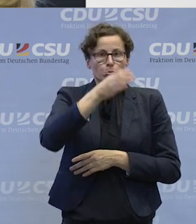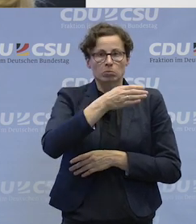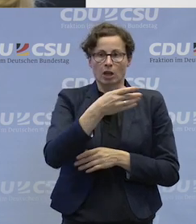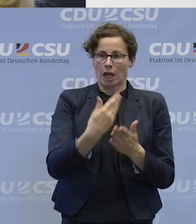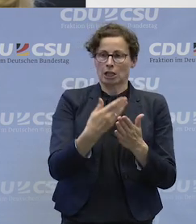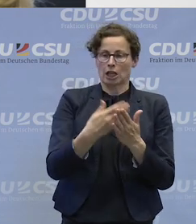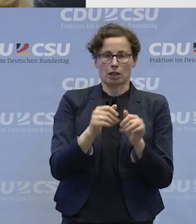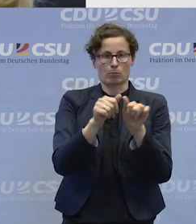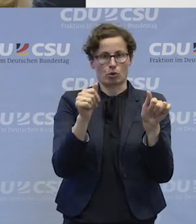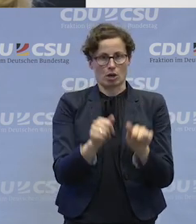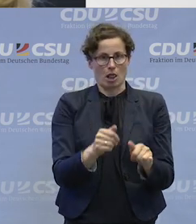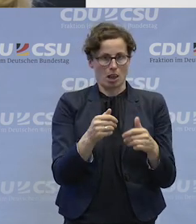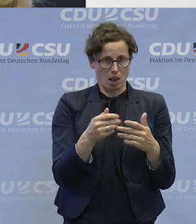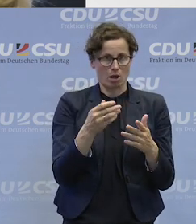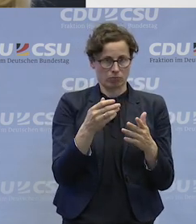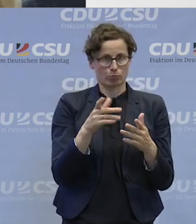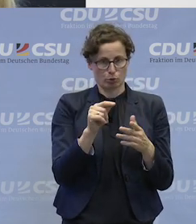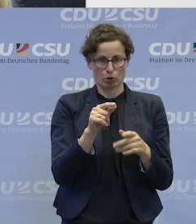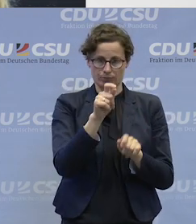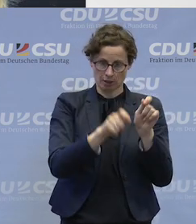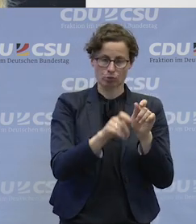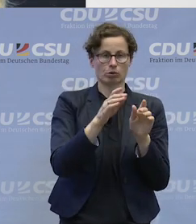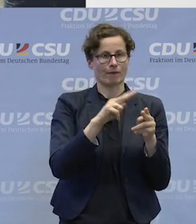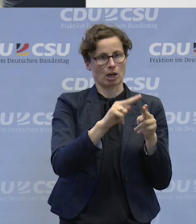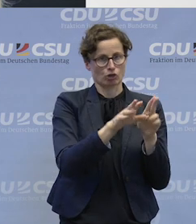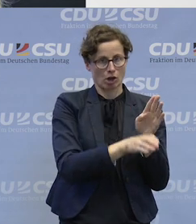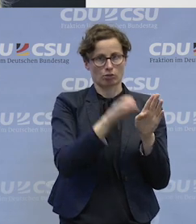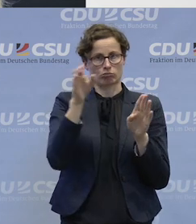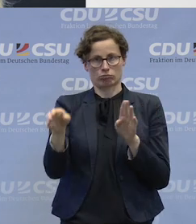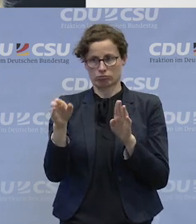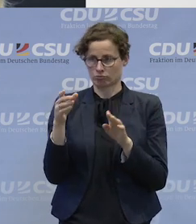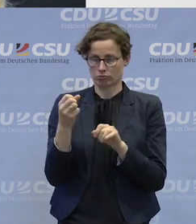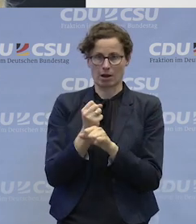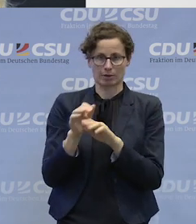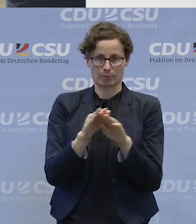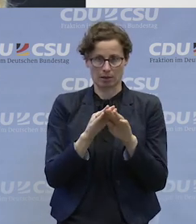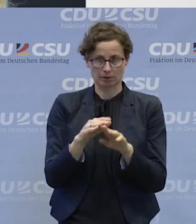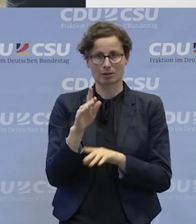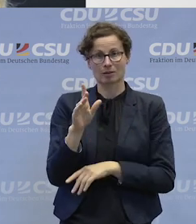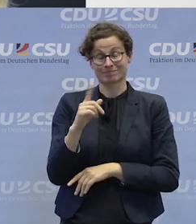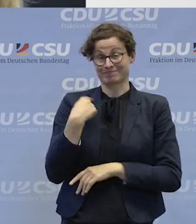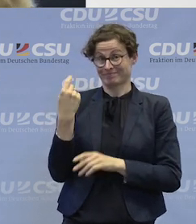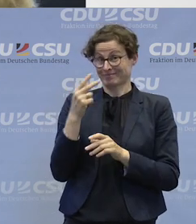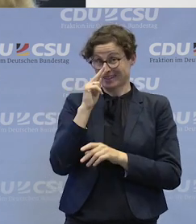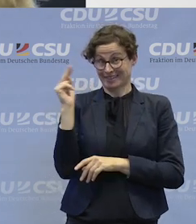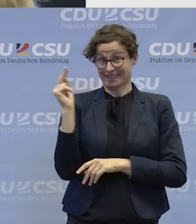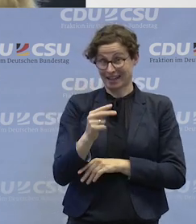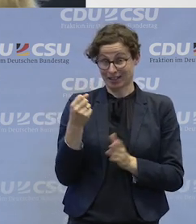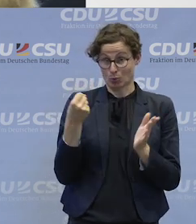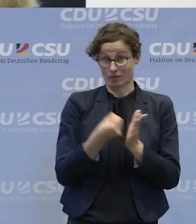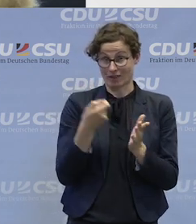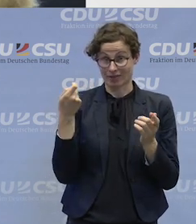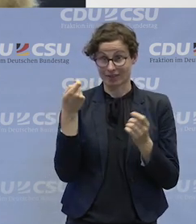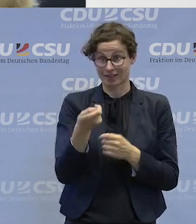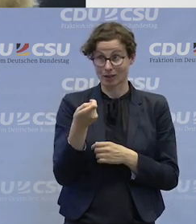haben endlich mal ein Modell, was funktioniert, nämlich Werkstätten für Behinderte, aus unserer Sicht, aus der Sicht der Unfallversicherung. Und